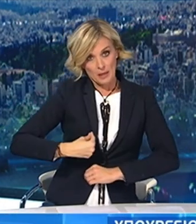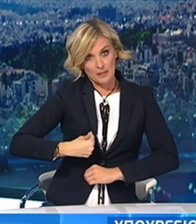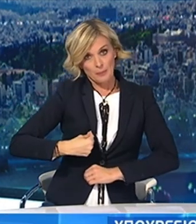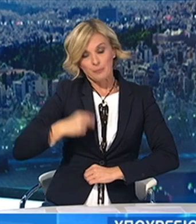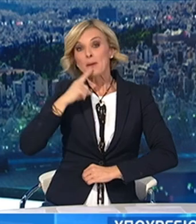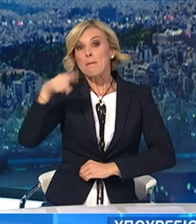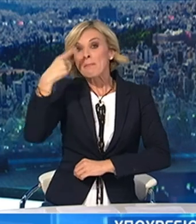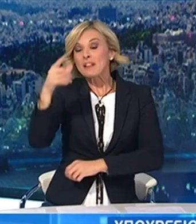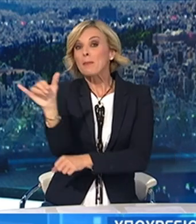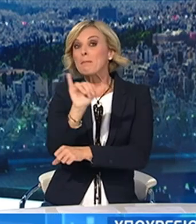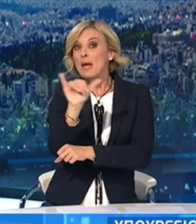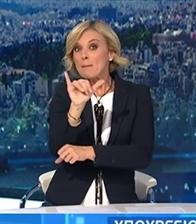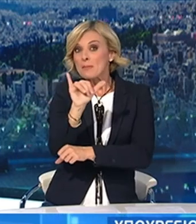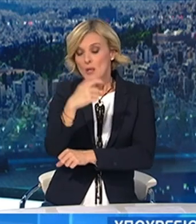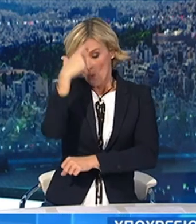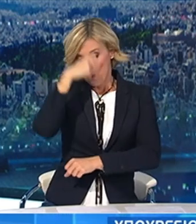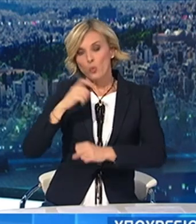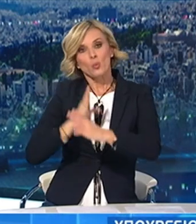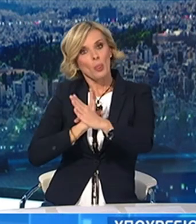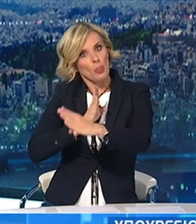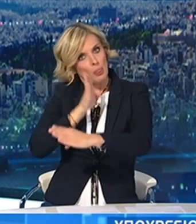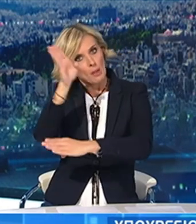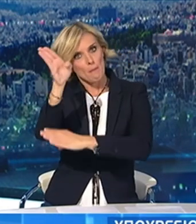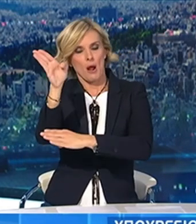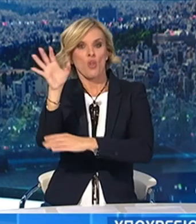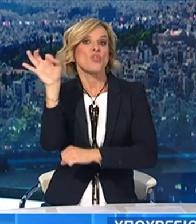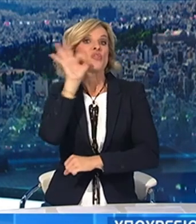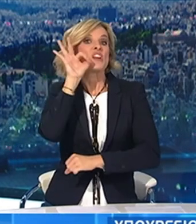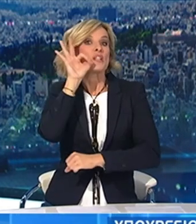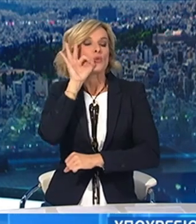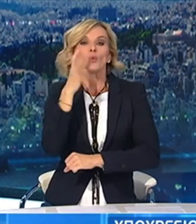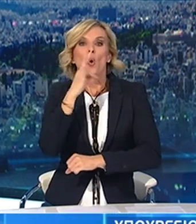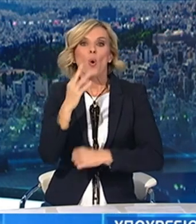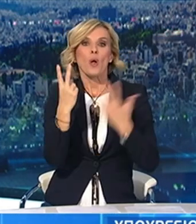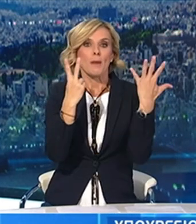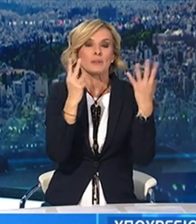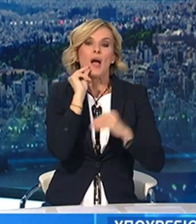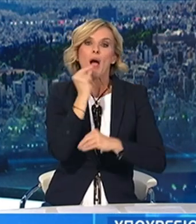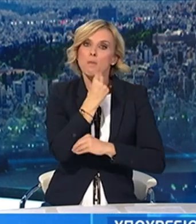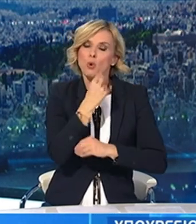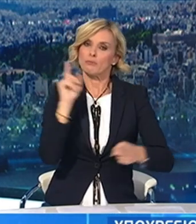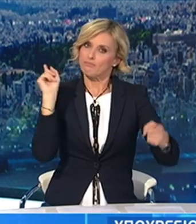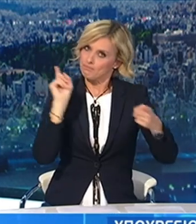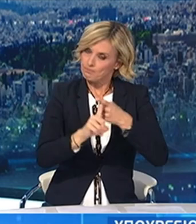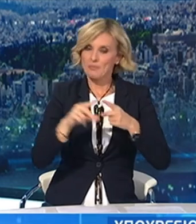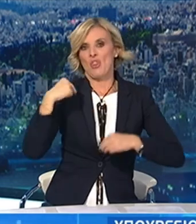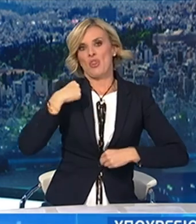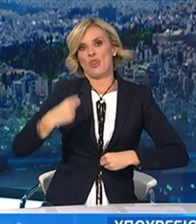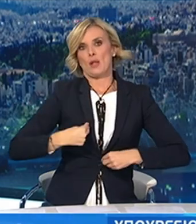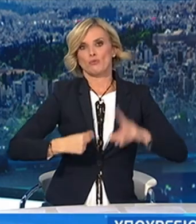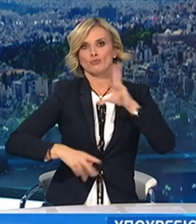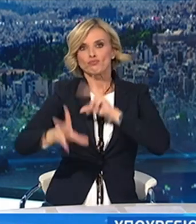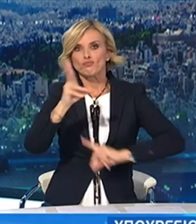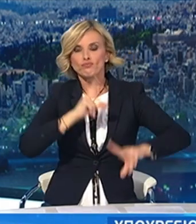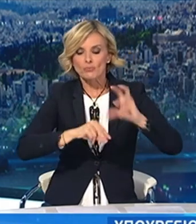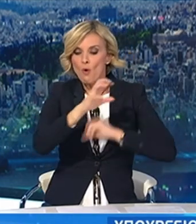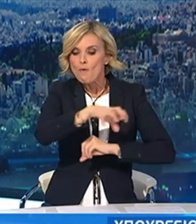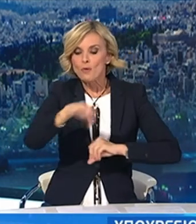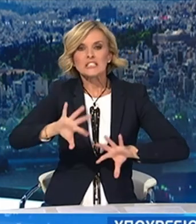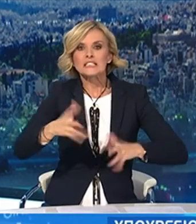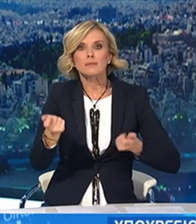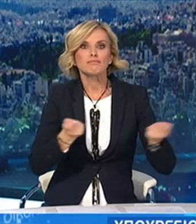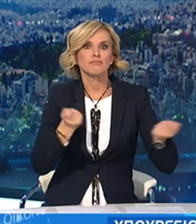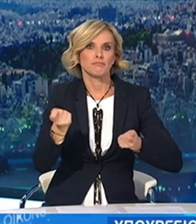μεταβώ στη Θεσσαλονίκη όπου στις 7 το απόγευμα θα πραγματοποιηθεί αντίστοιμη σύσκεψη με τους ερετούς εκπροσώπους και τους εμπλεκόμενους φορείς της